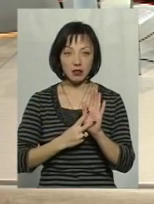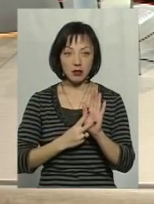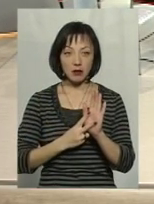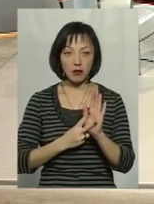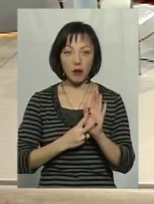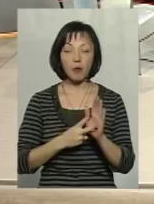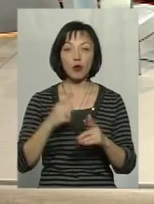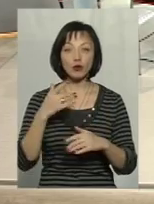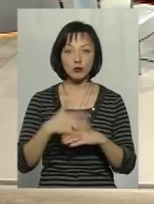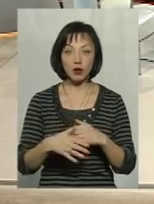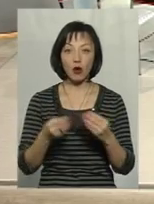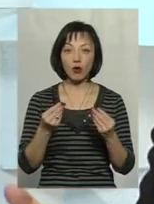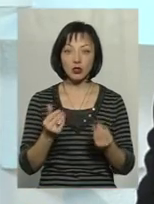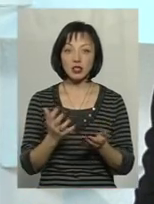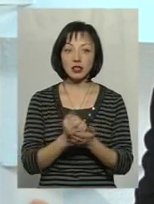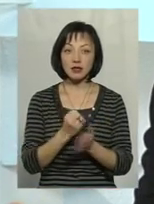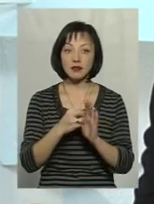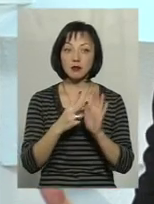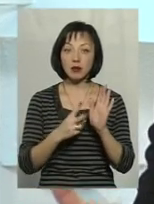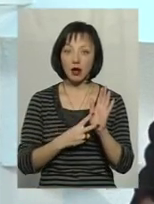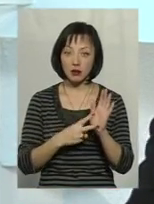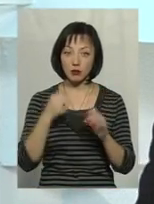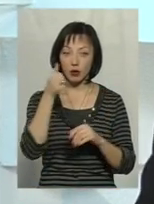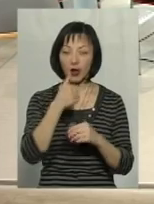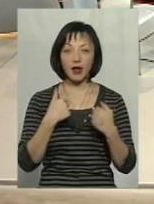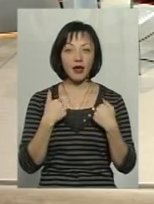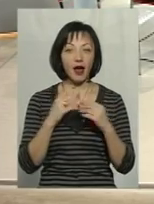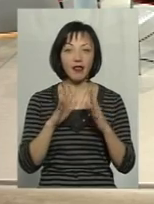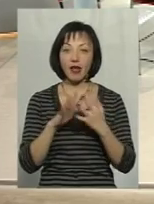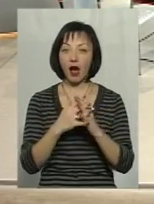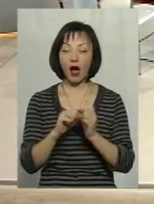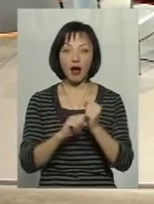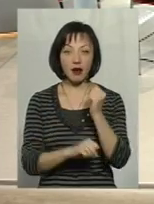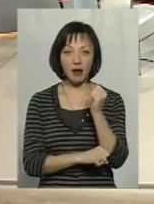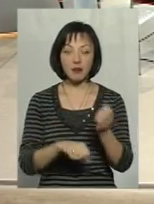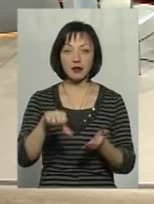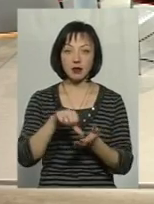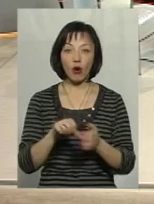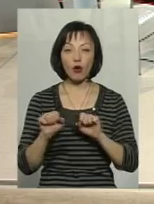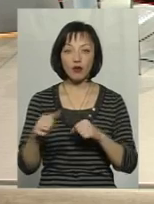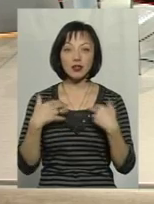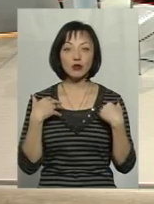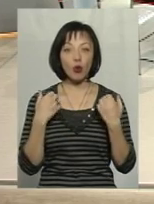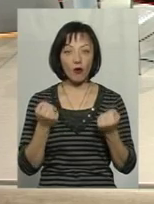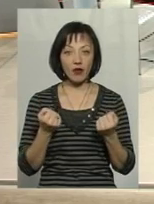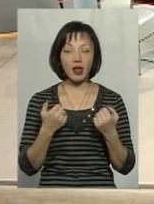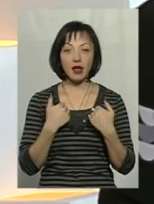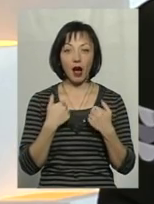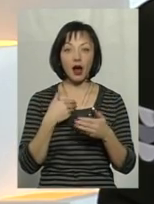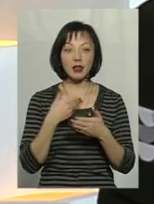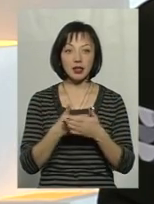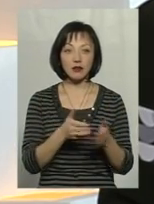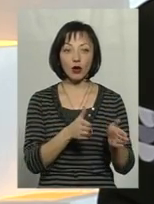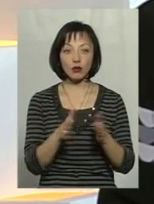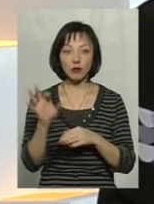пропонуємо, щоб такі кошти знайшлися вже в 17-му рому. Я не аграрій. Я представляю охорону здоров'я. І я активно